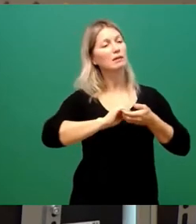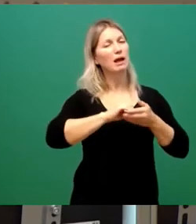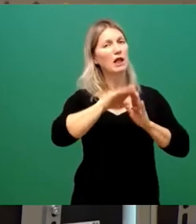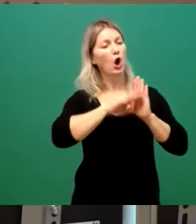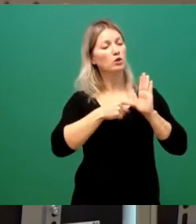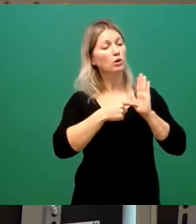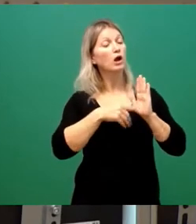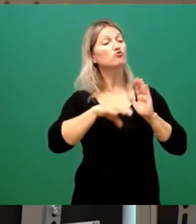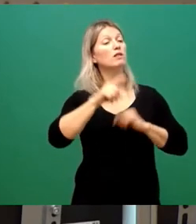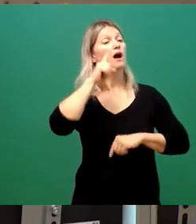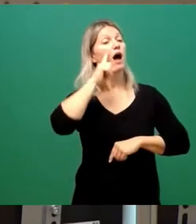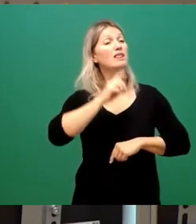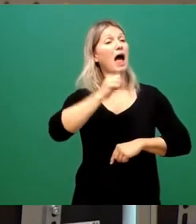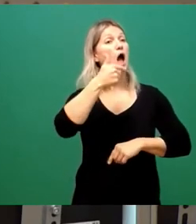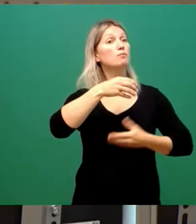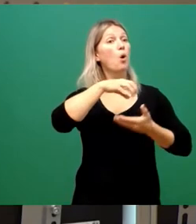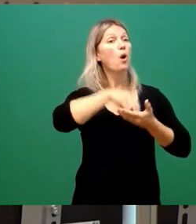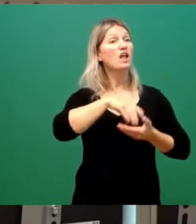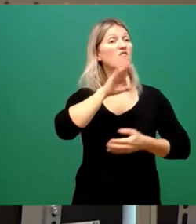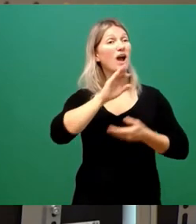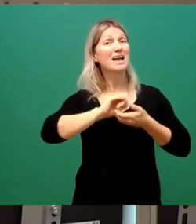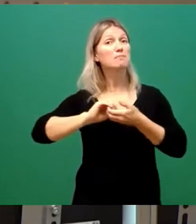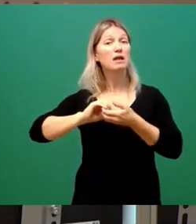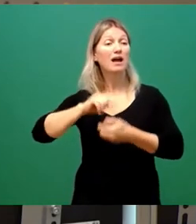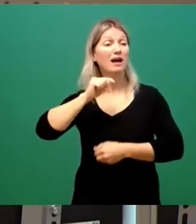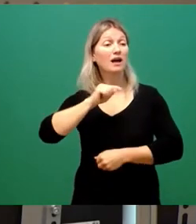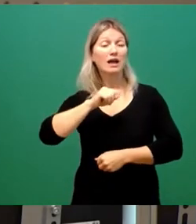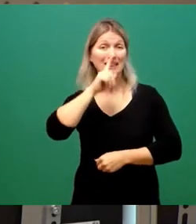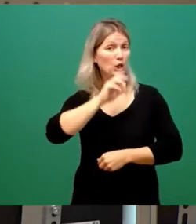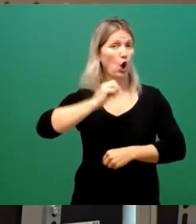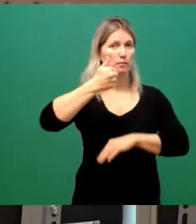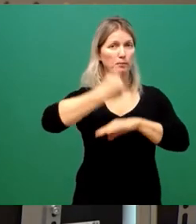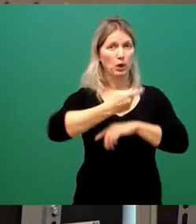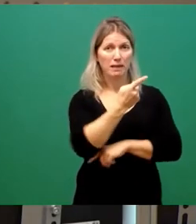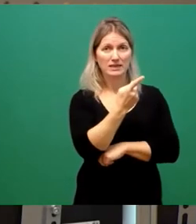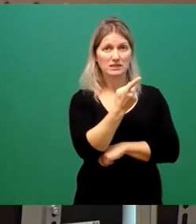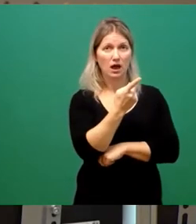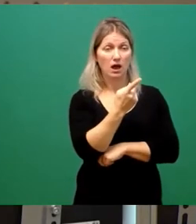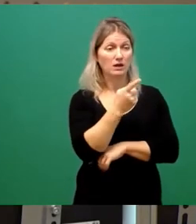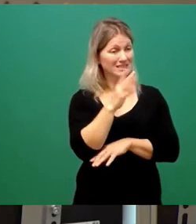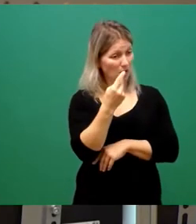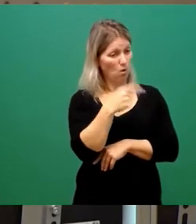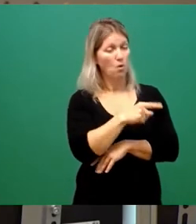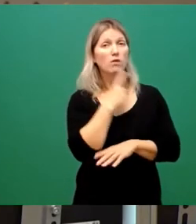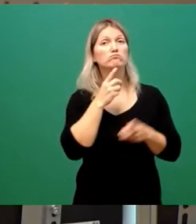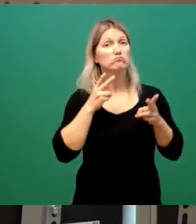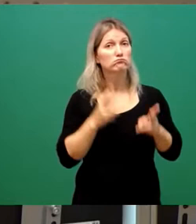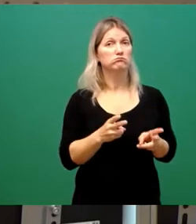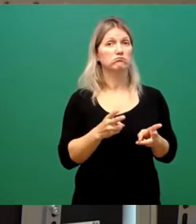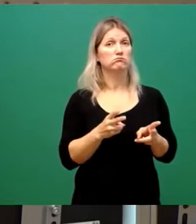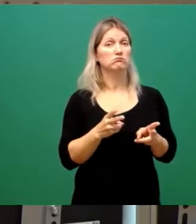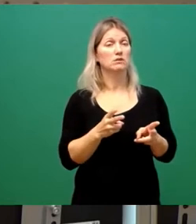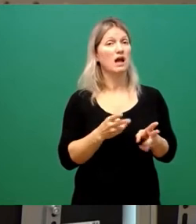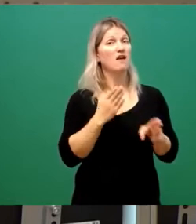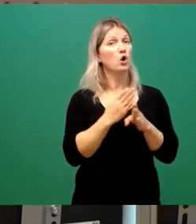der Gemeinde ist, das Hauptorgan und nicht der Oberbürgermeister. So, und das ist auch richtig so und das ist auch gut so, weil dieser Stadtrat